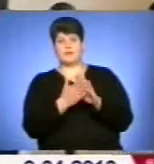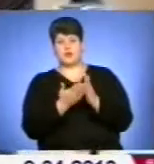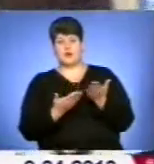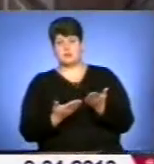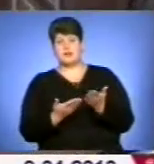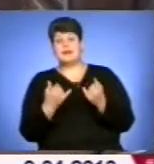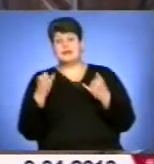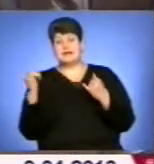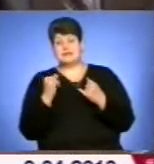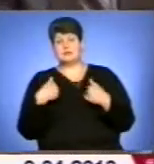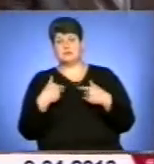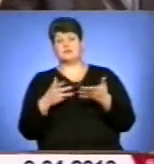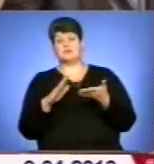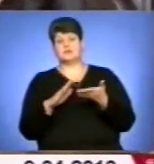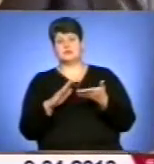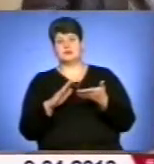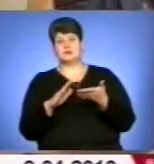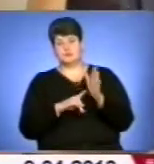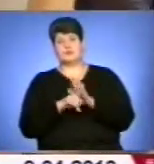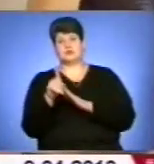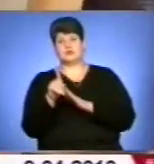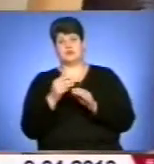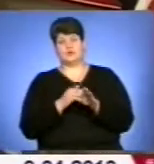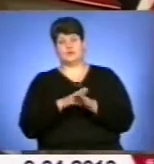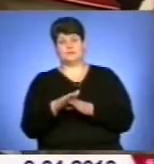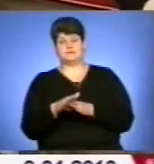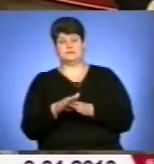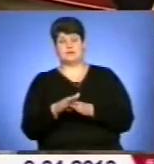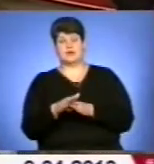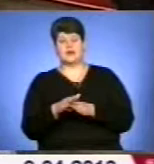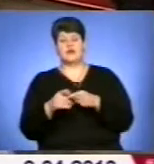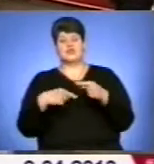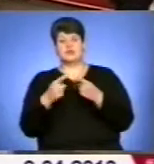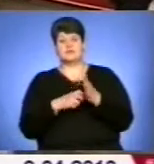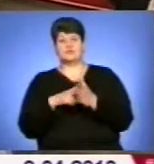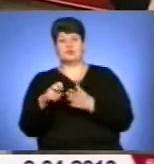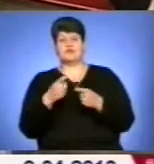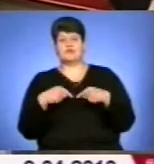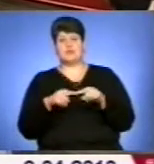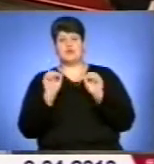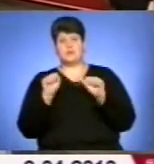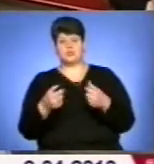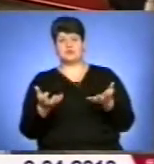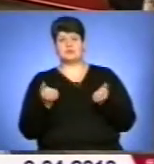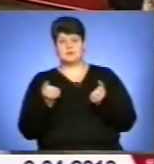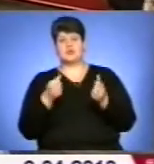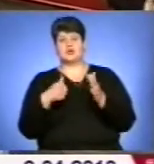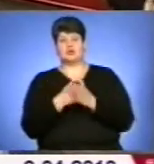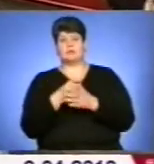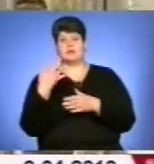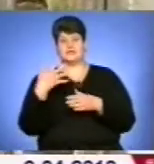Ну і ми приступаємо до його виконання. Через поштові відділення можна буде отримати до 50